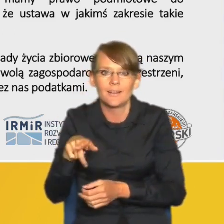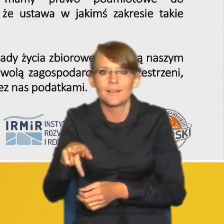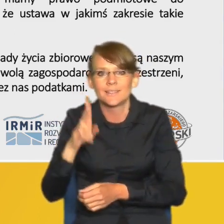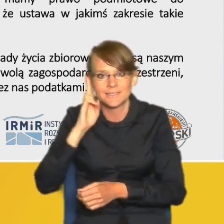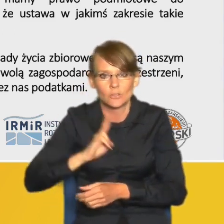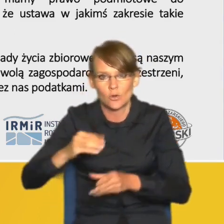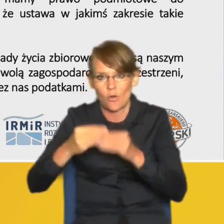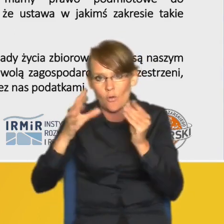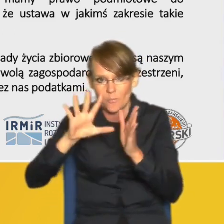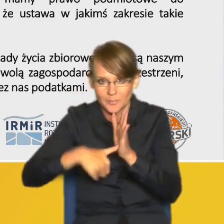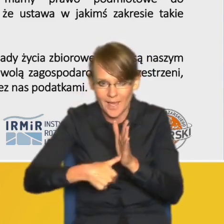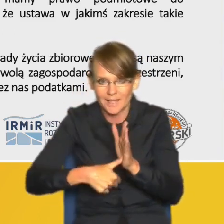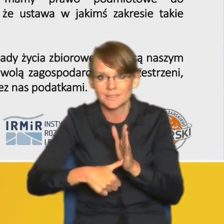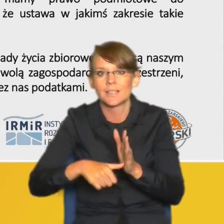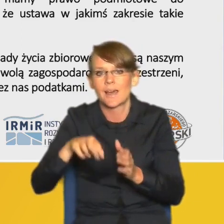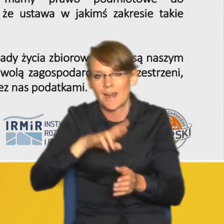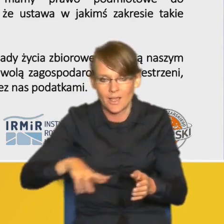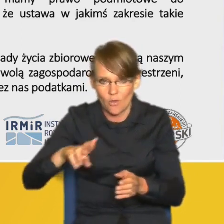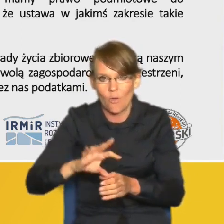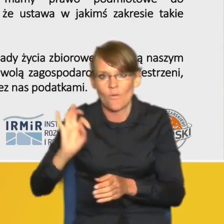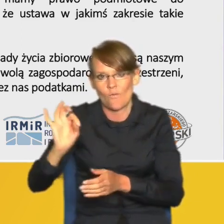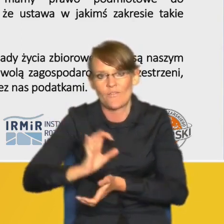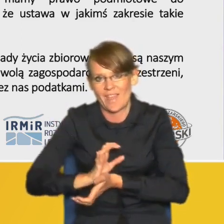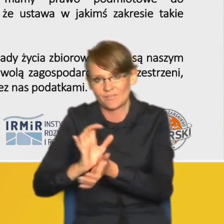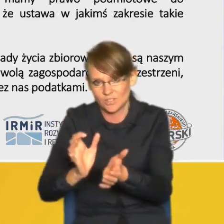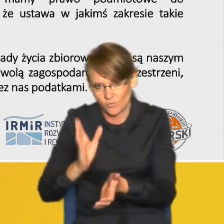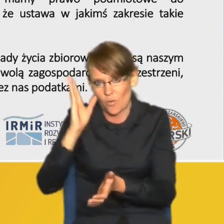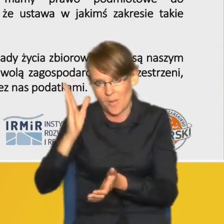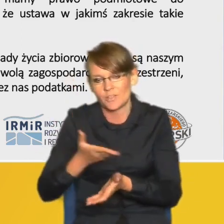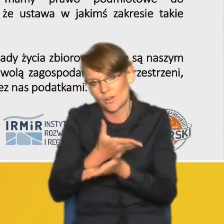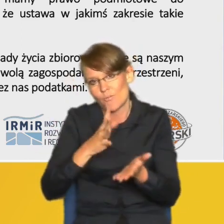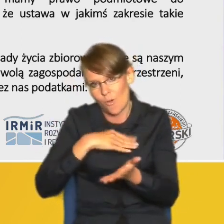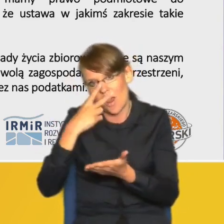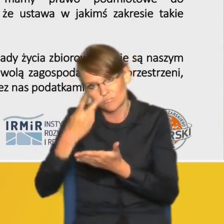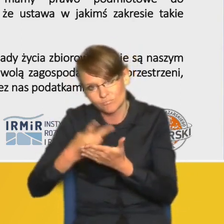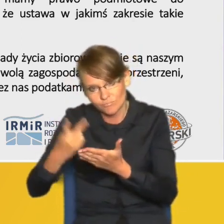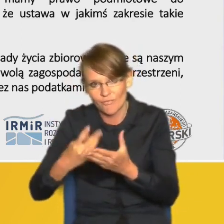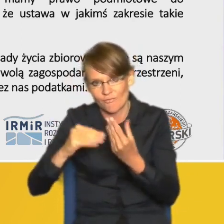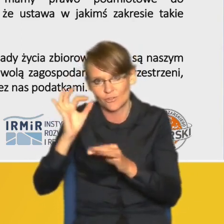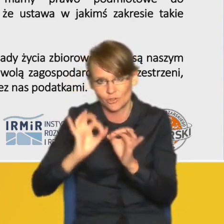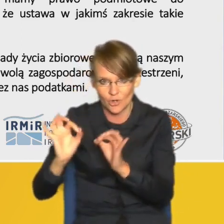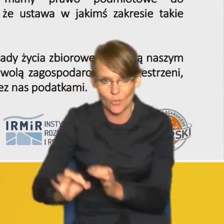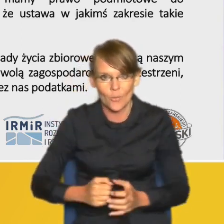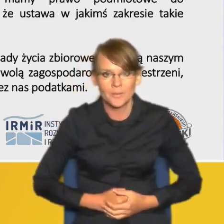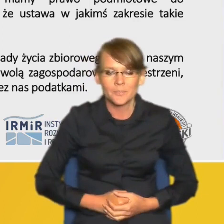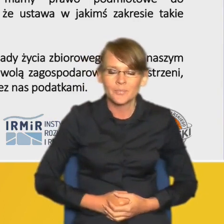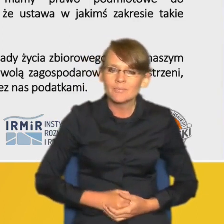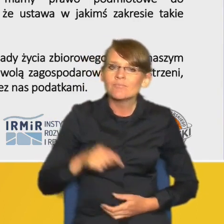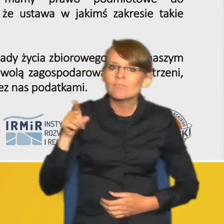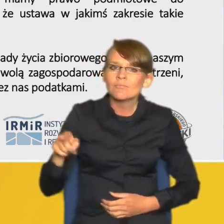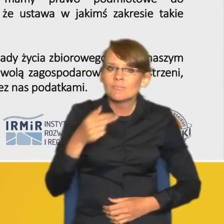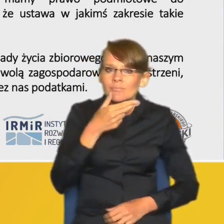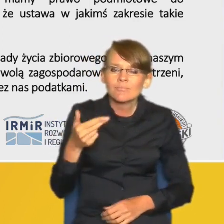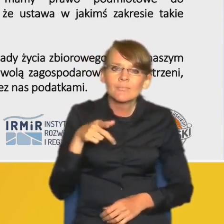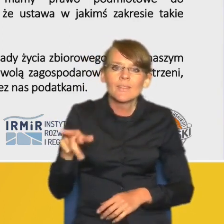Instytutu Rozwoju Miast i Regionów jeżeli chodzi o te kwestie związane z ekonomicznym wymiarem